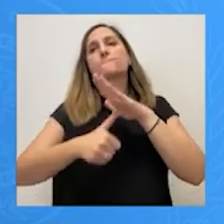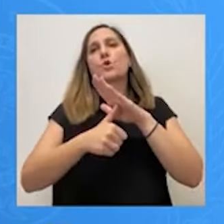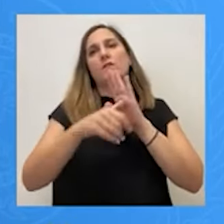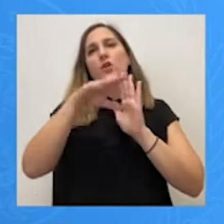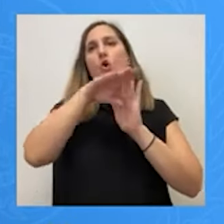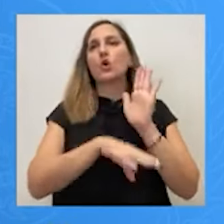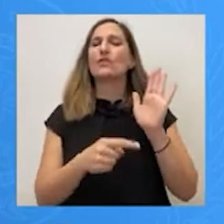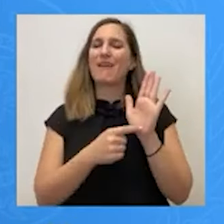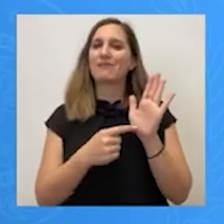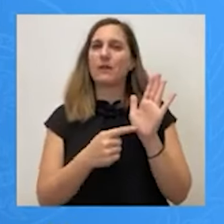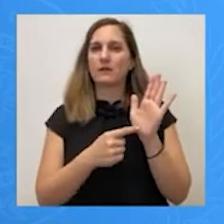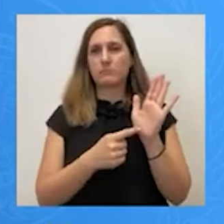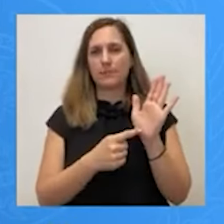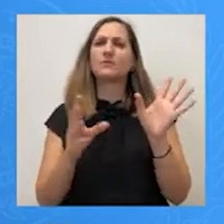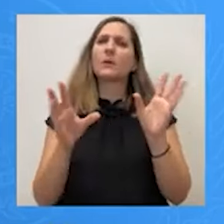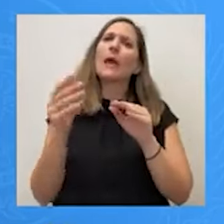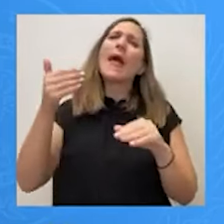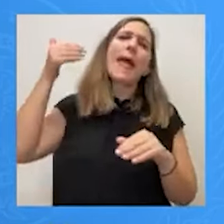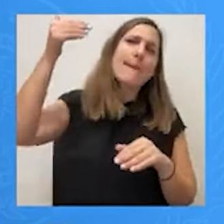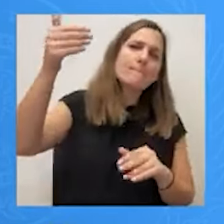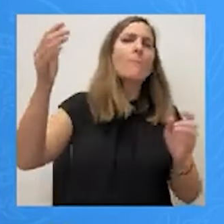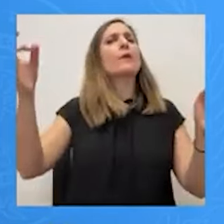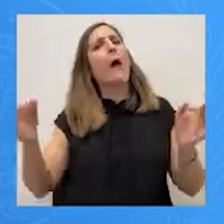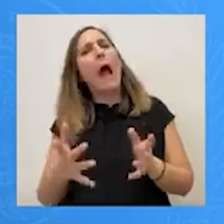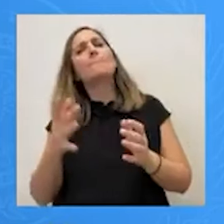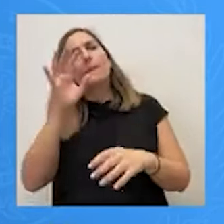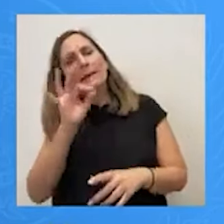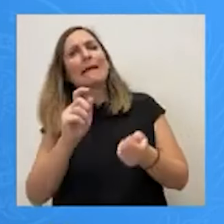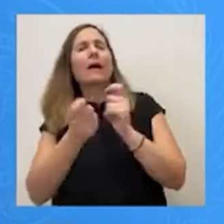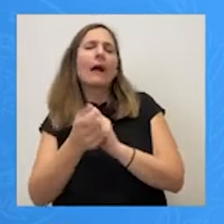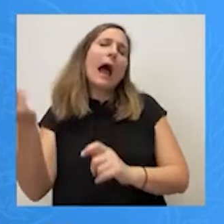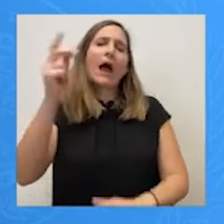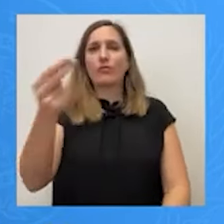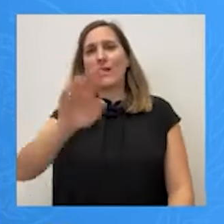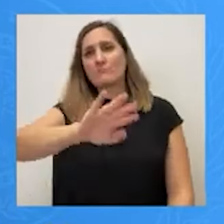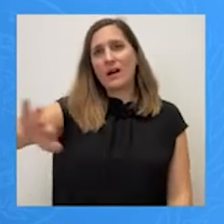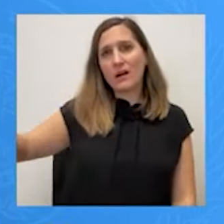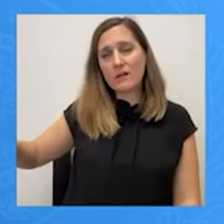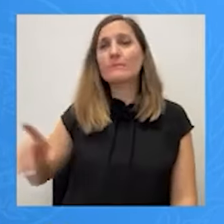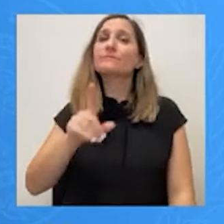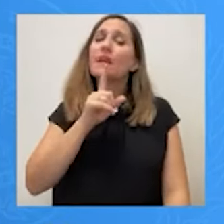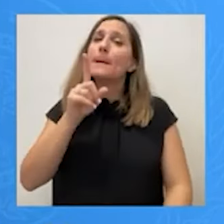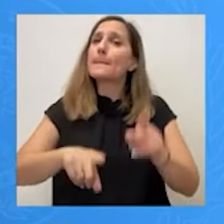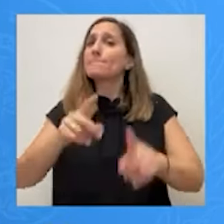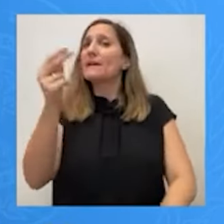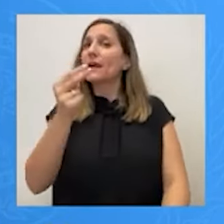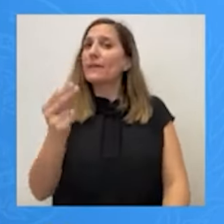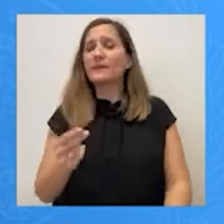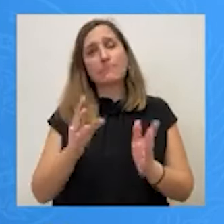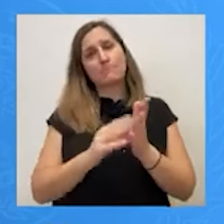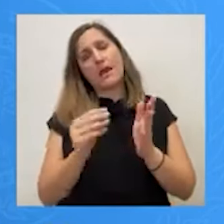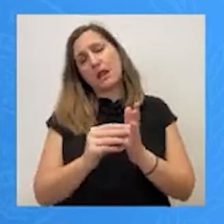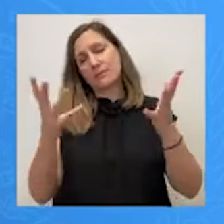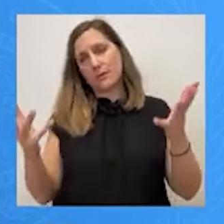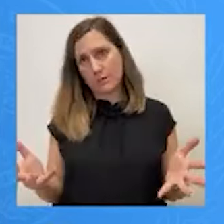συζήτηση για το επόμενο, αν και όταν υπάρξει. Άρα αναφέρονται ορισμένα ζητήματα. Λέω ένα πολύ χαρακτηριστικό, τώρα τελευταία